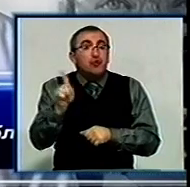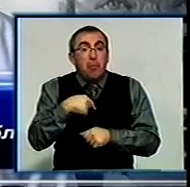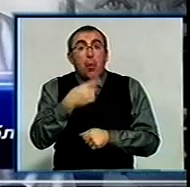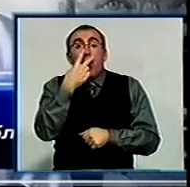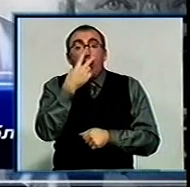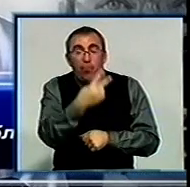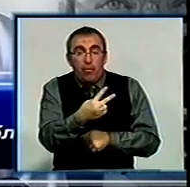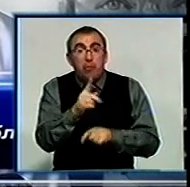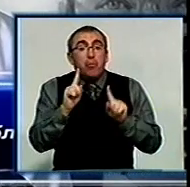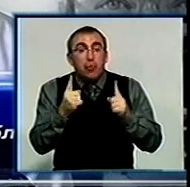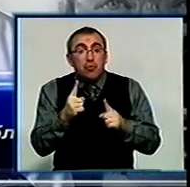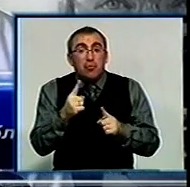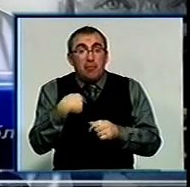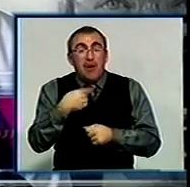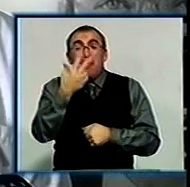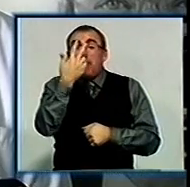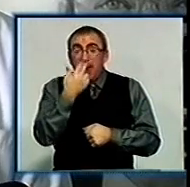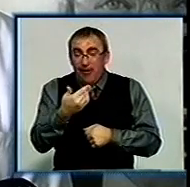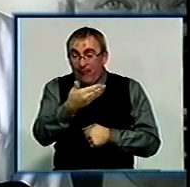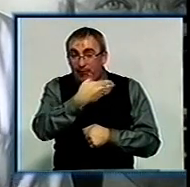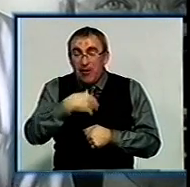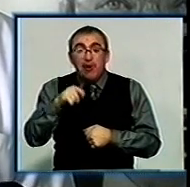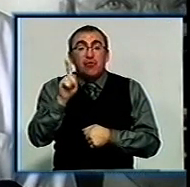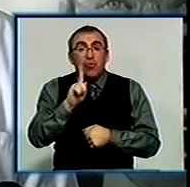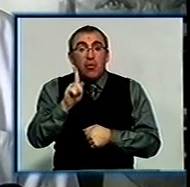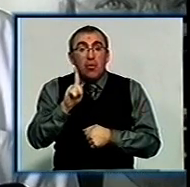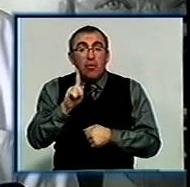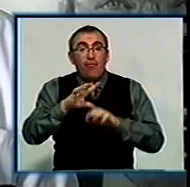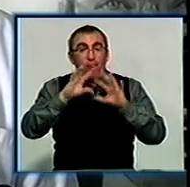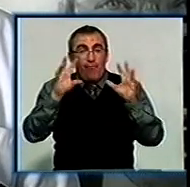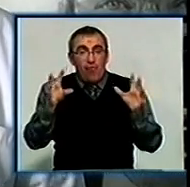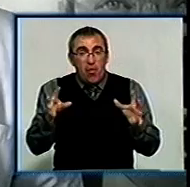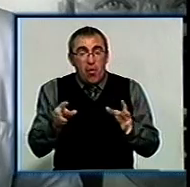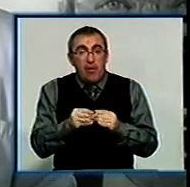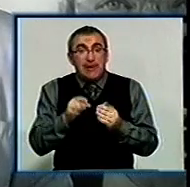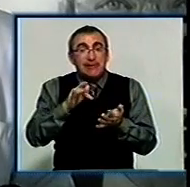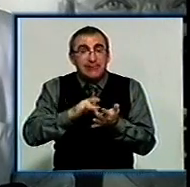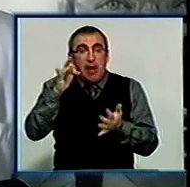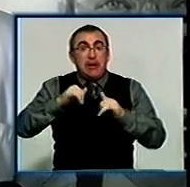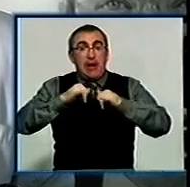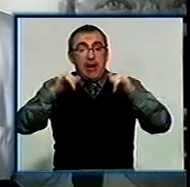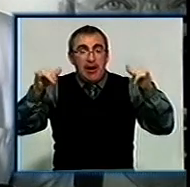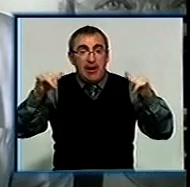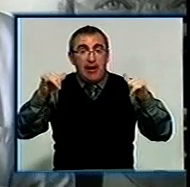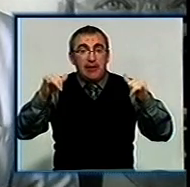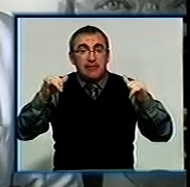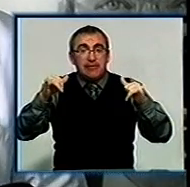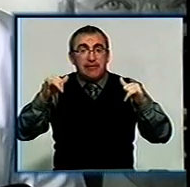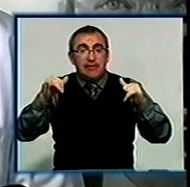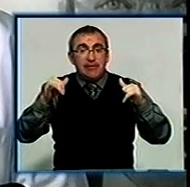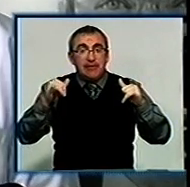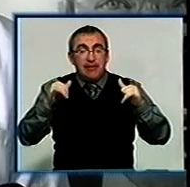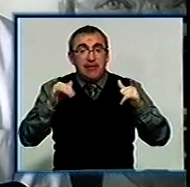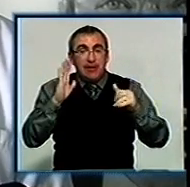побачили. Чому? Тому що ми привыкли к тому, що центр розвиття, центр цивілізації і